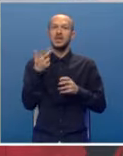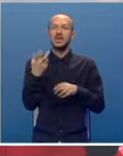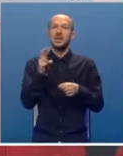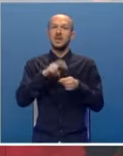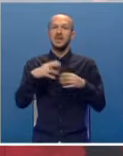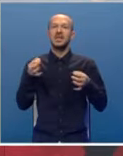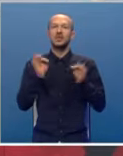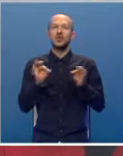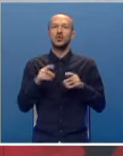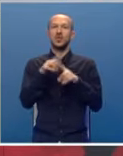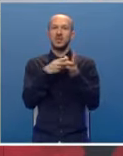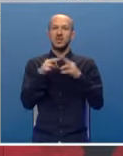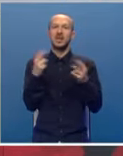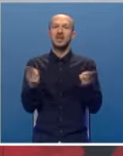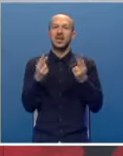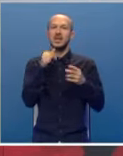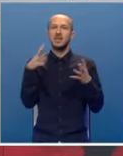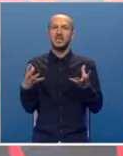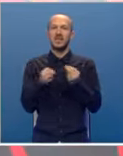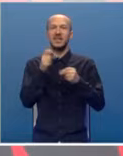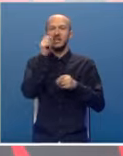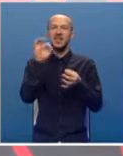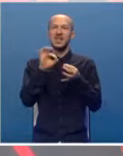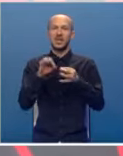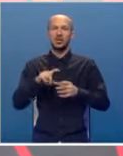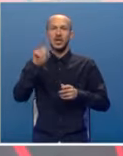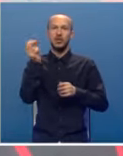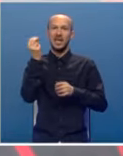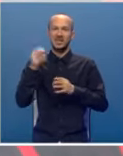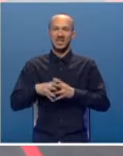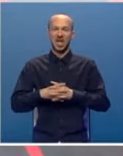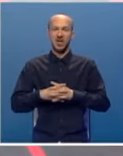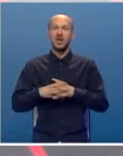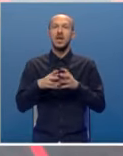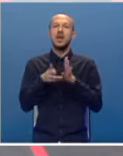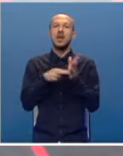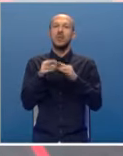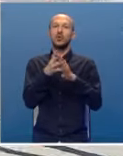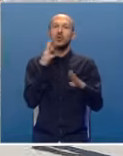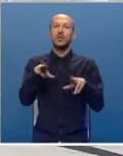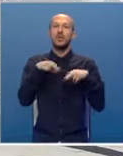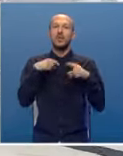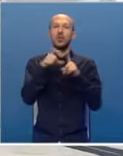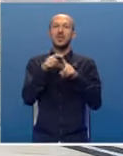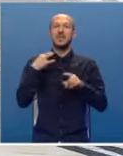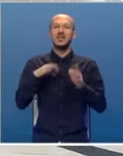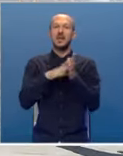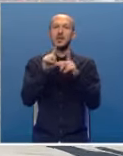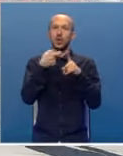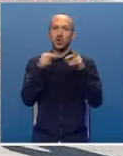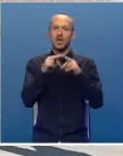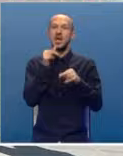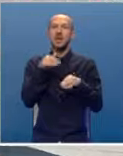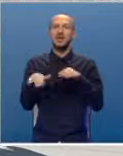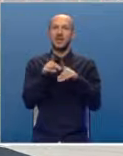pripadnika specialističkog tima za traganje i spasavanje civilne zaštite Republike Srpske na postrojavanju i prijemu kod predsjednika Milorada Dodika